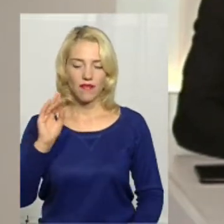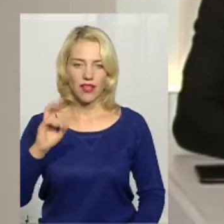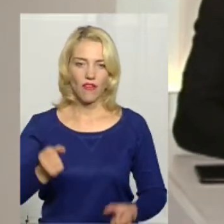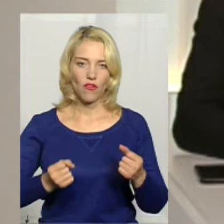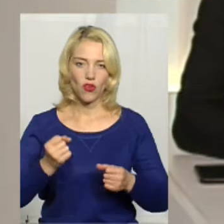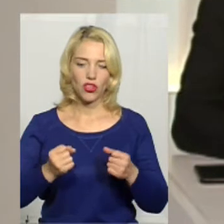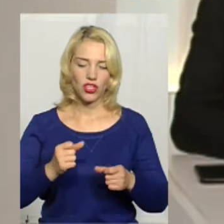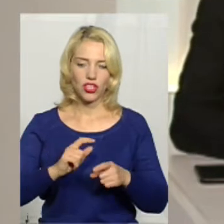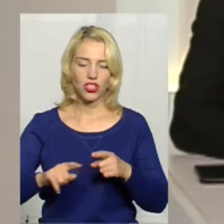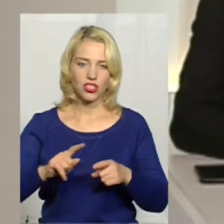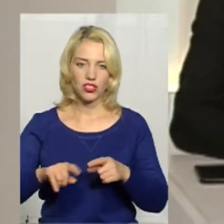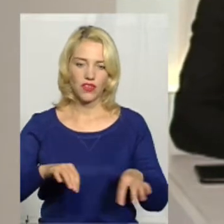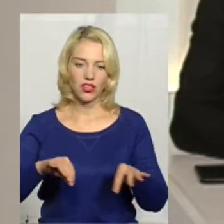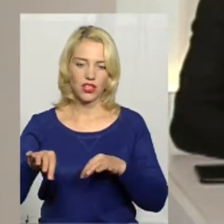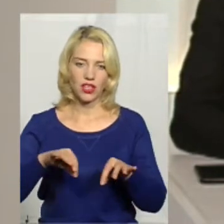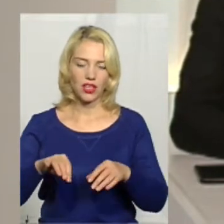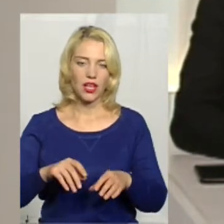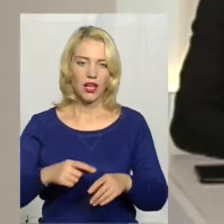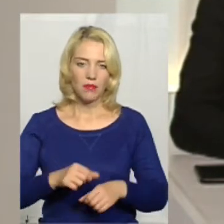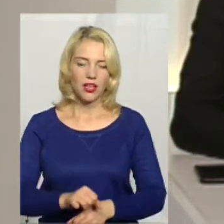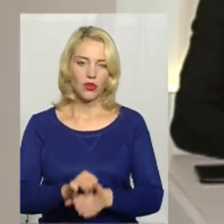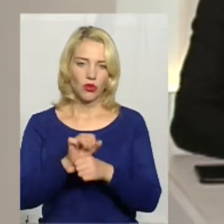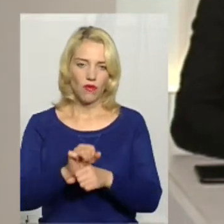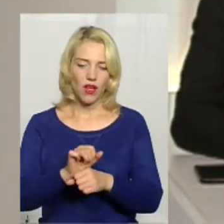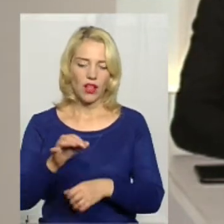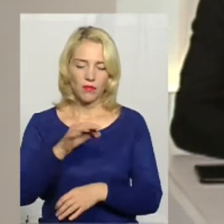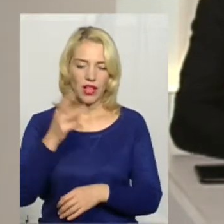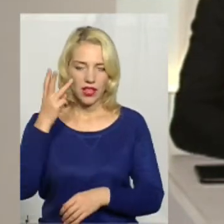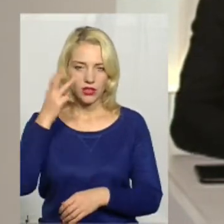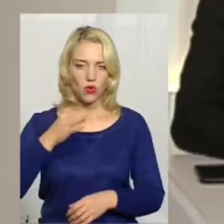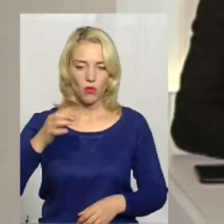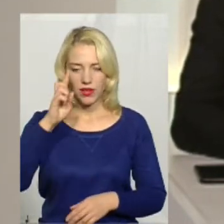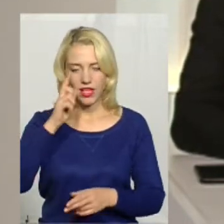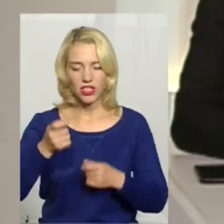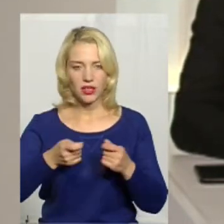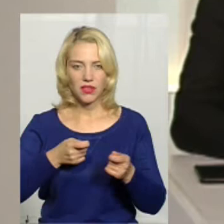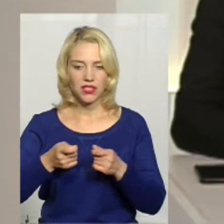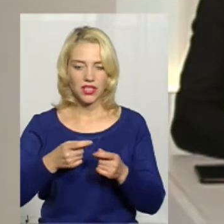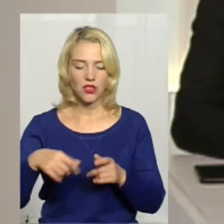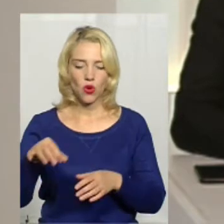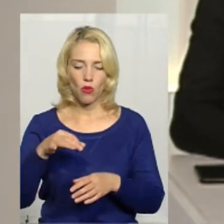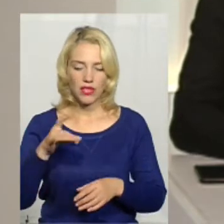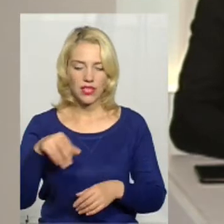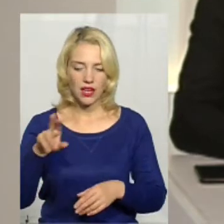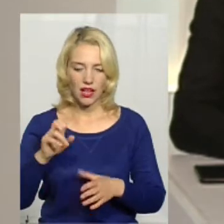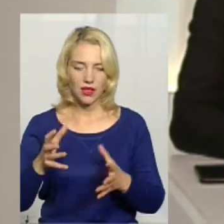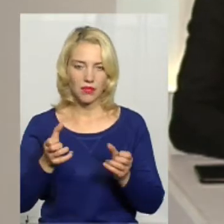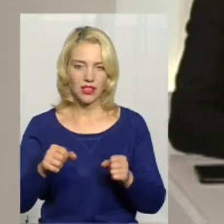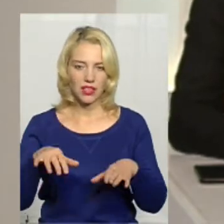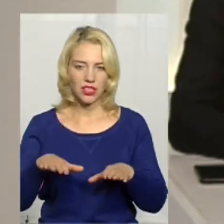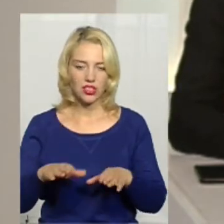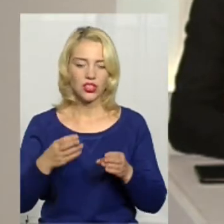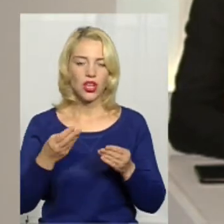швидких пікетували Хмельницьку облдержадміністрацію. Тоді обласна рада прийняла рішення гроші, які були